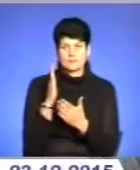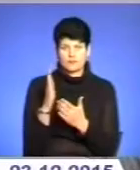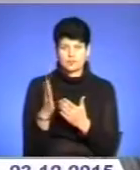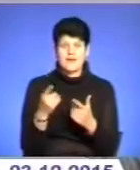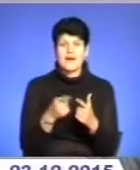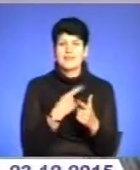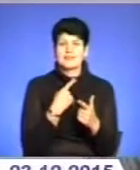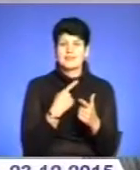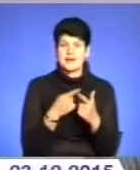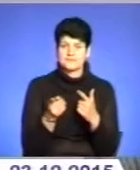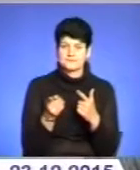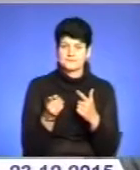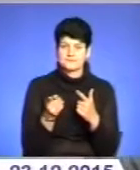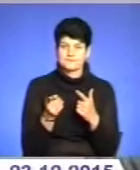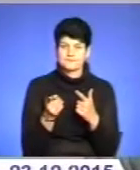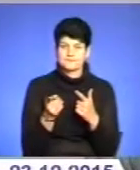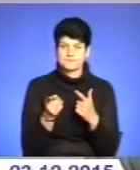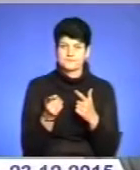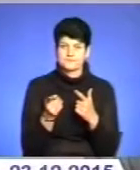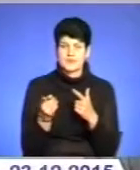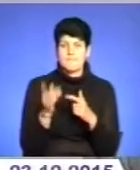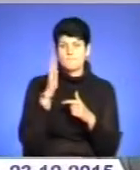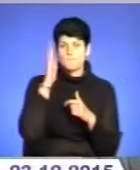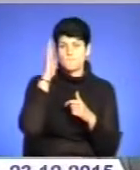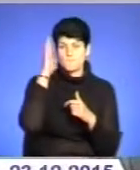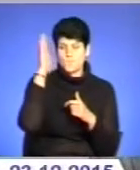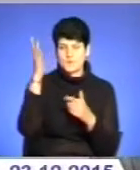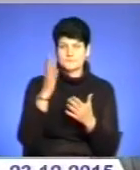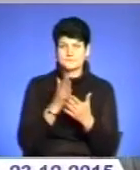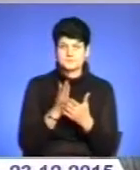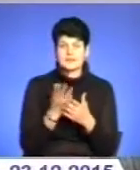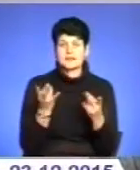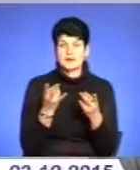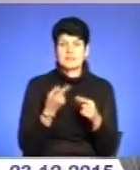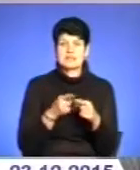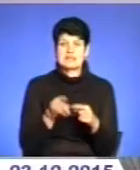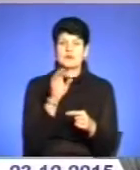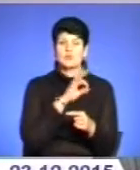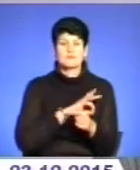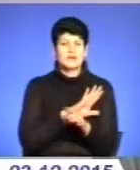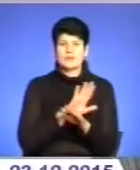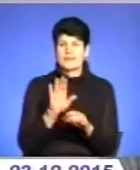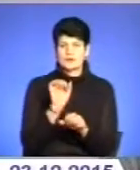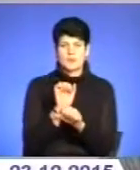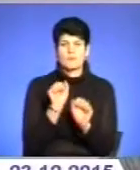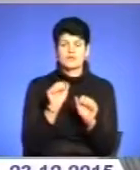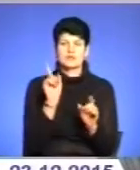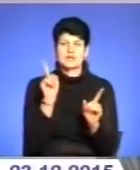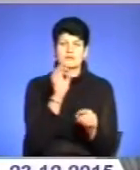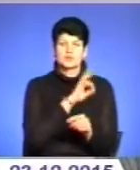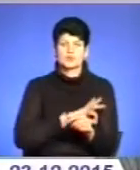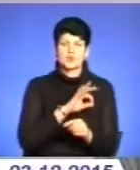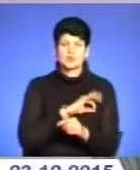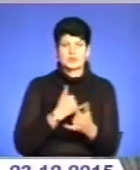програсь йде вперед і потрібно це використовувати. Ми його не зупинимо, ми можемо його тільки використовувати з користю